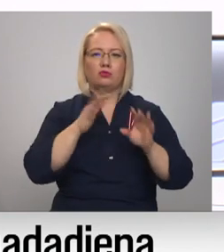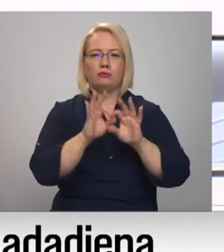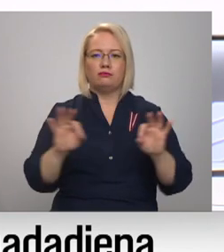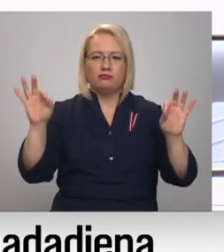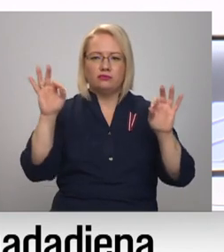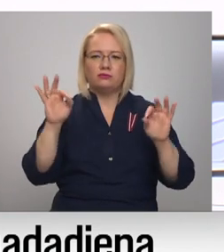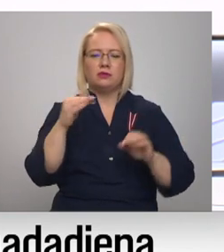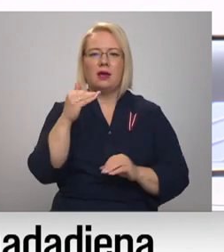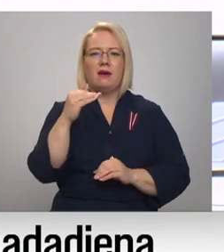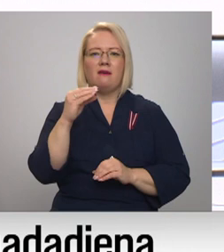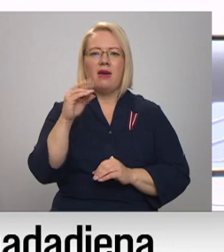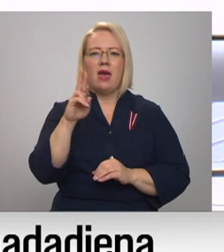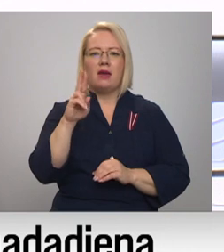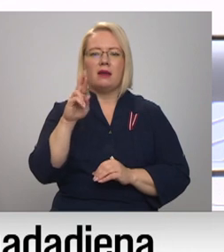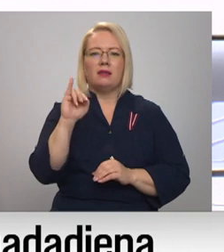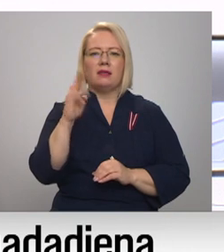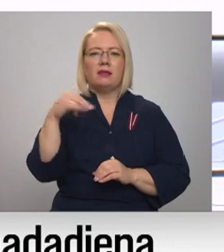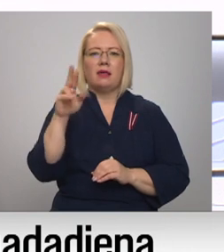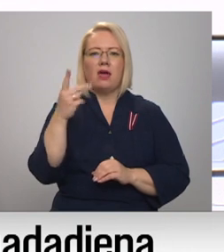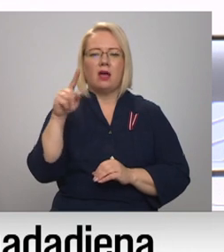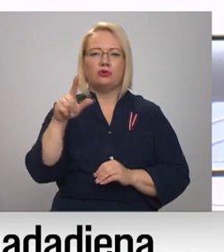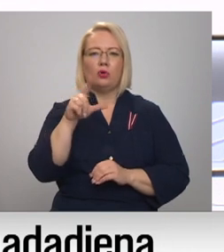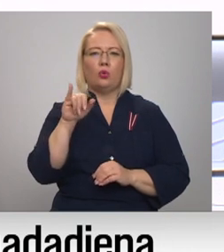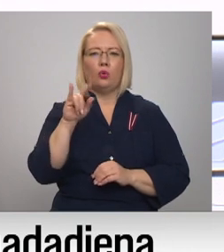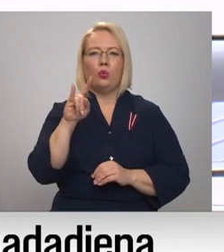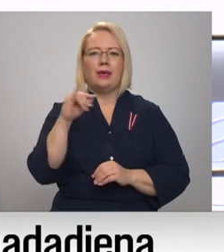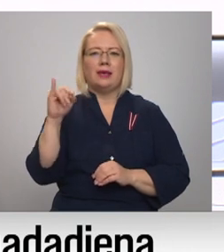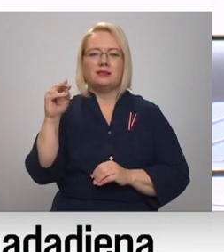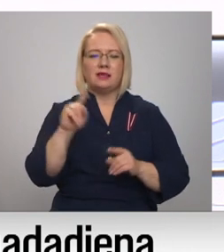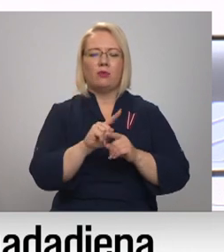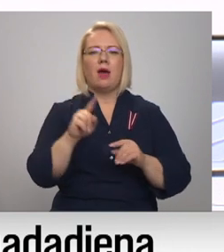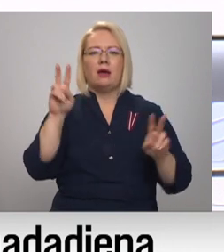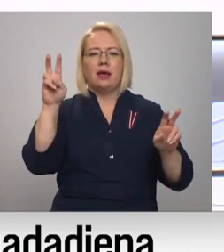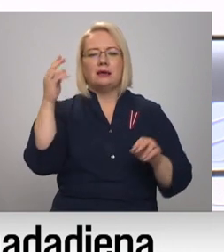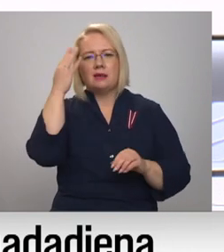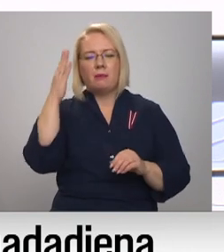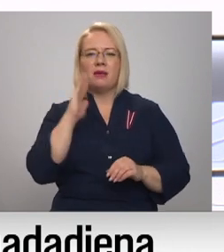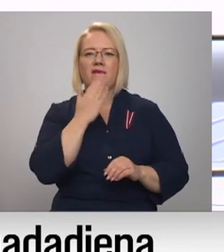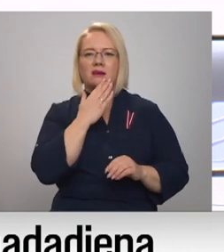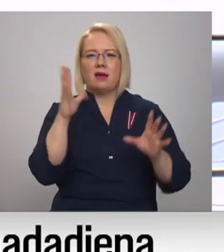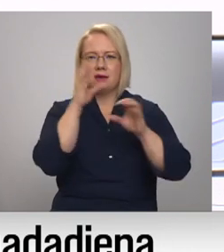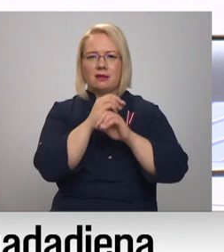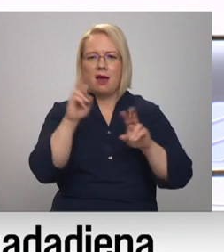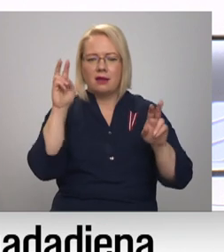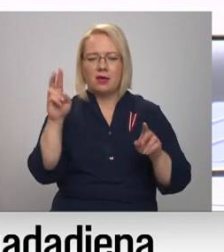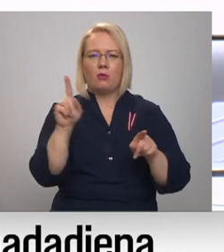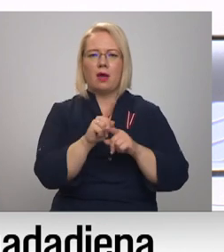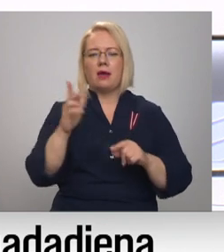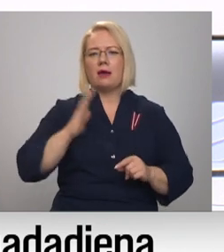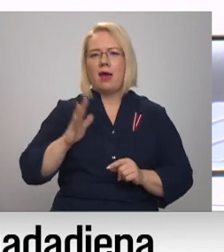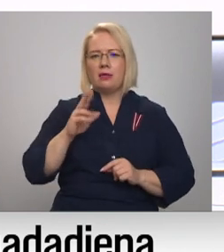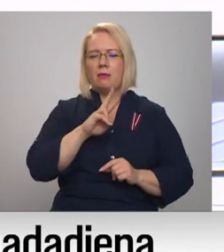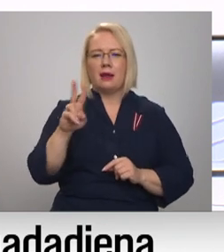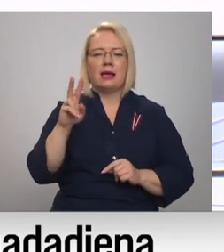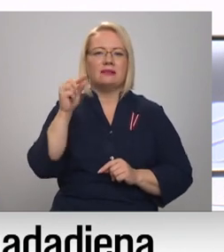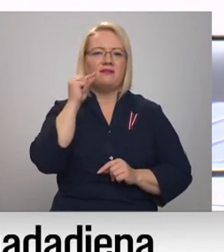Ferdinants un Luize un tāpat sapnas vasaras naktī. Mēs ļoti, ļoti gaidām īpašu pirmizrāde vīrs, kas zināja